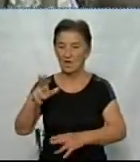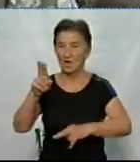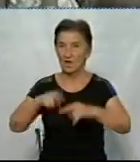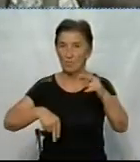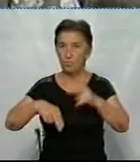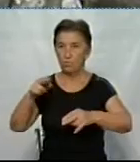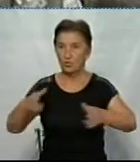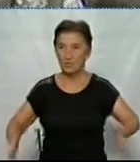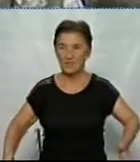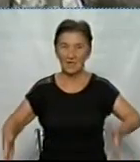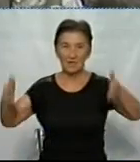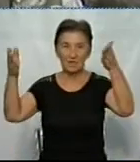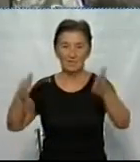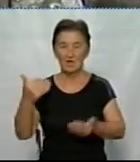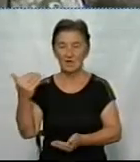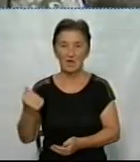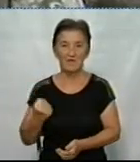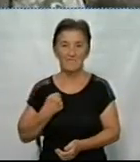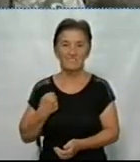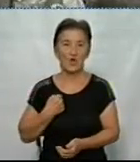військомата місцевого їхнього.